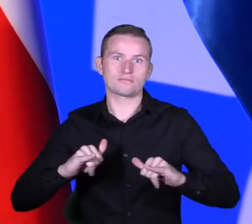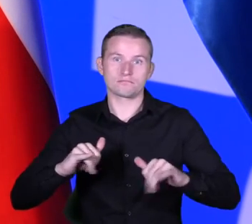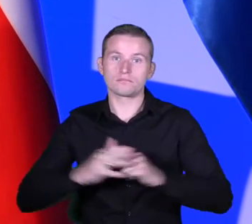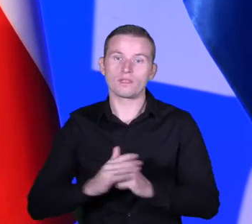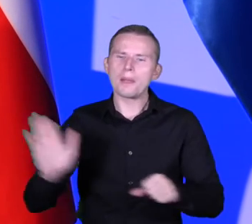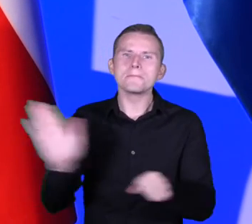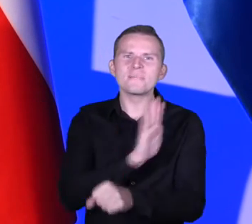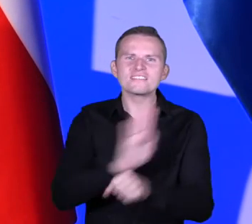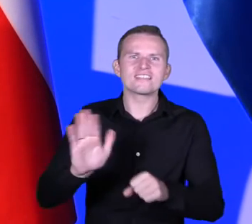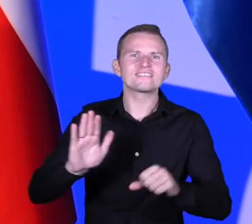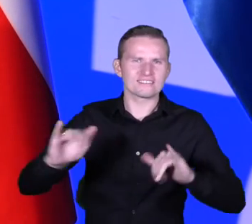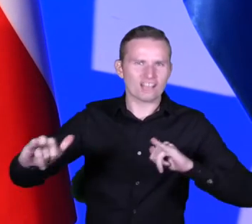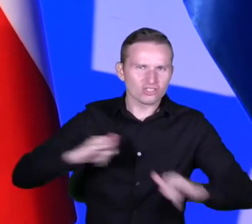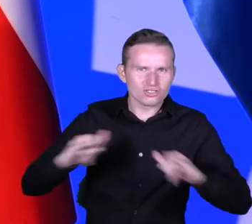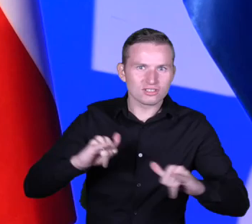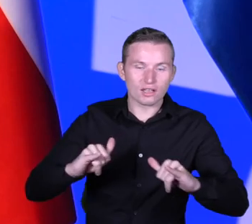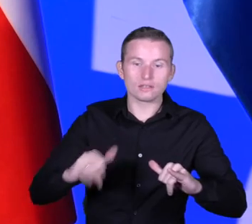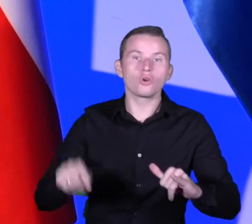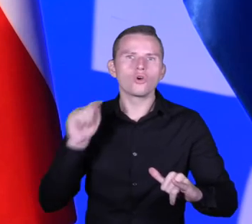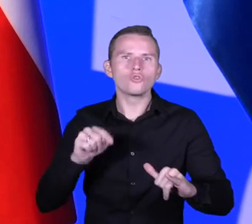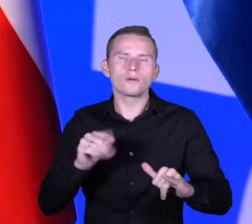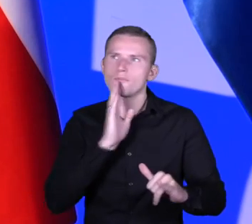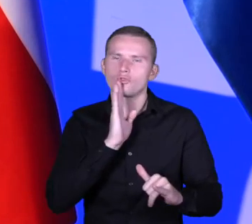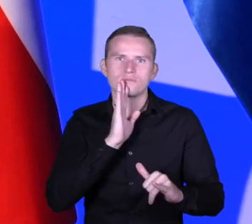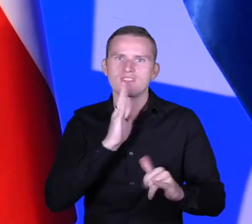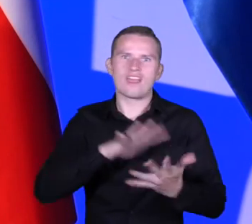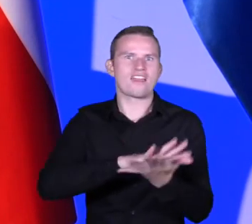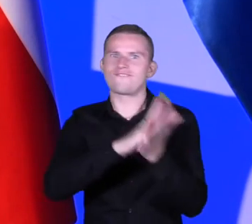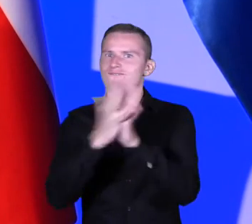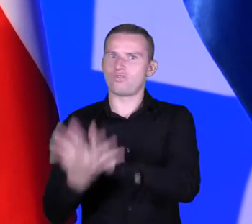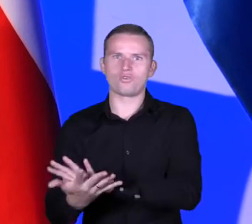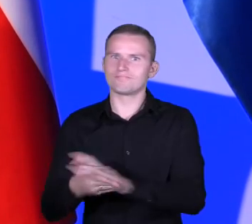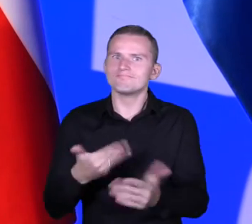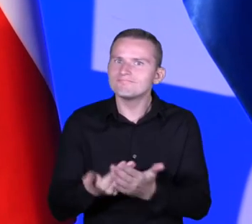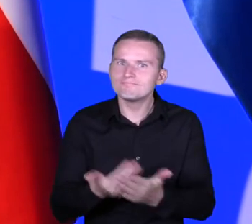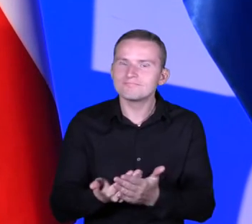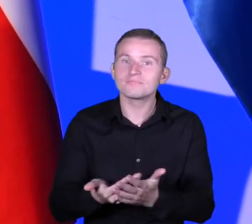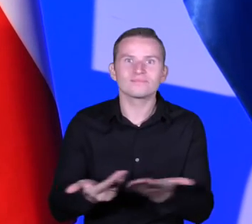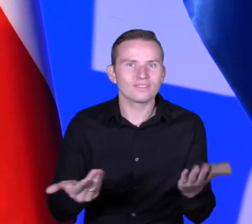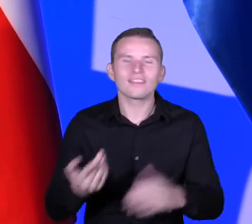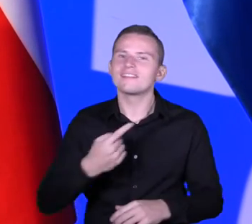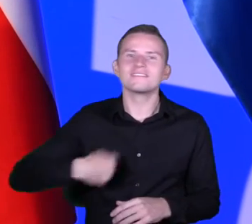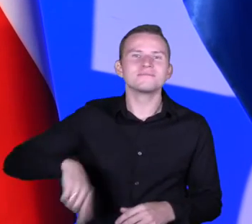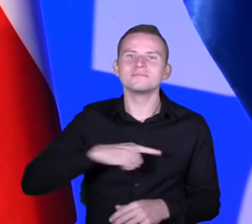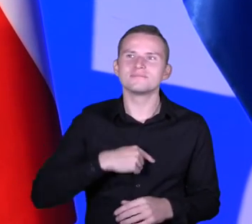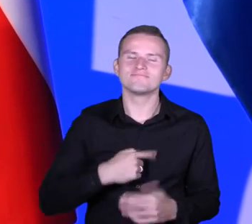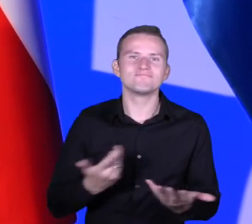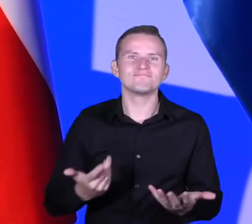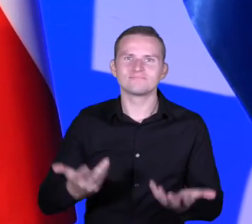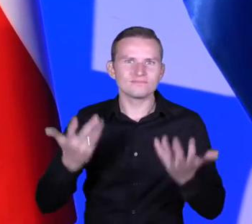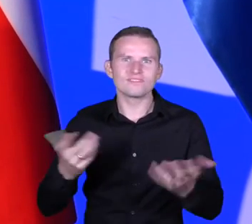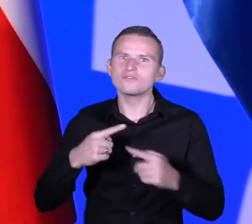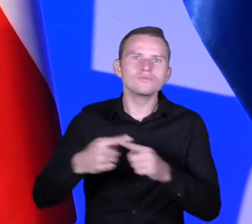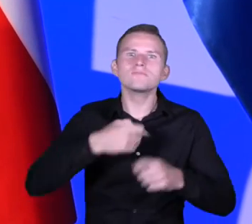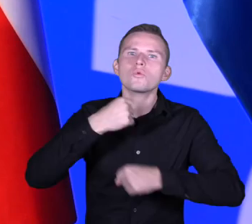nazywamy w ministerstwie, że to jest taka wielka, mała reforma. Dlaczego? Ponieważ tutaj chcemy przekuć i tutaj we współpracy już